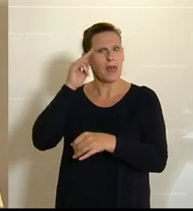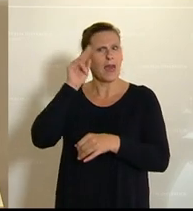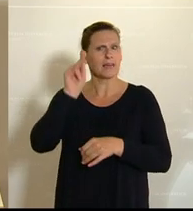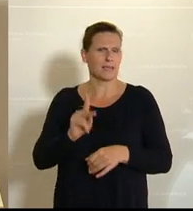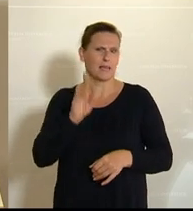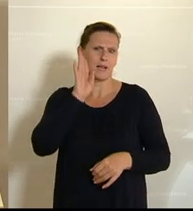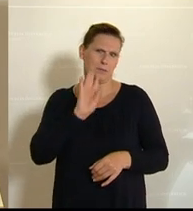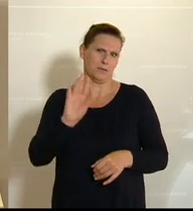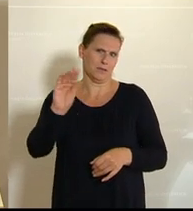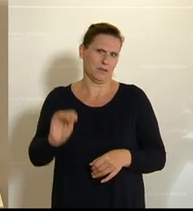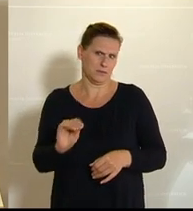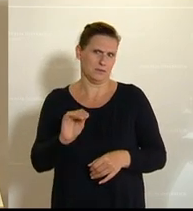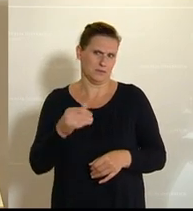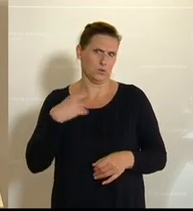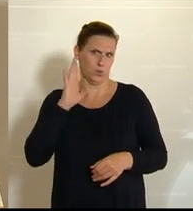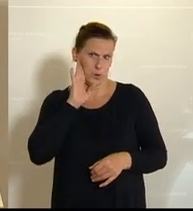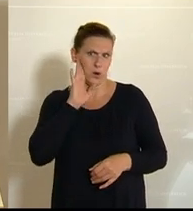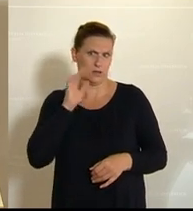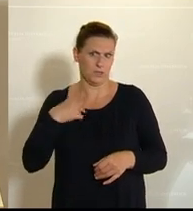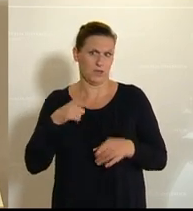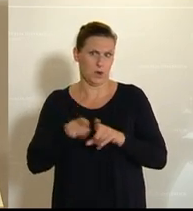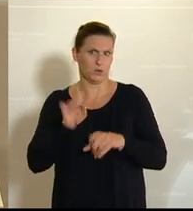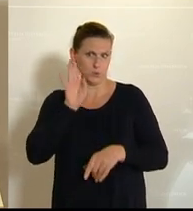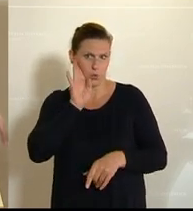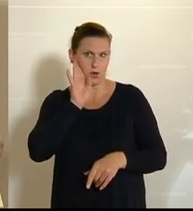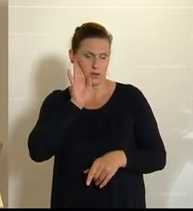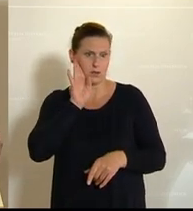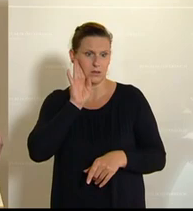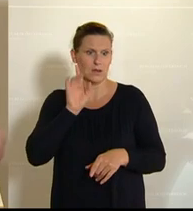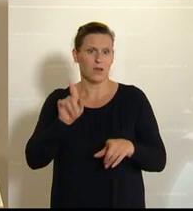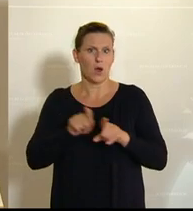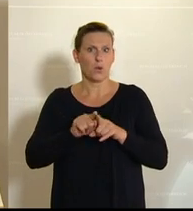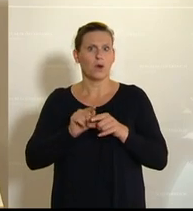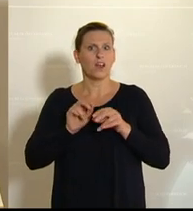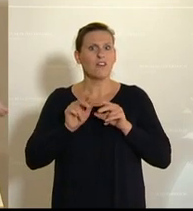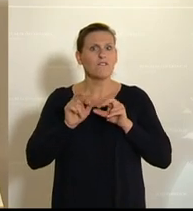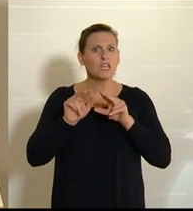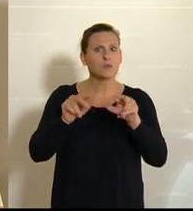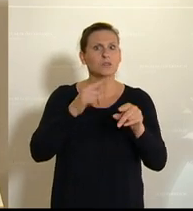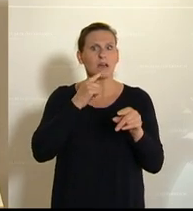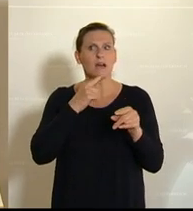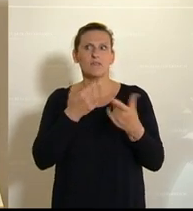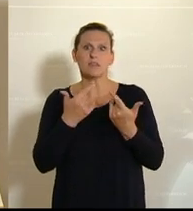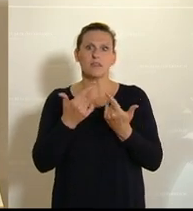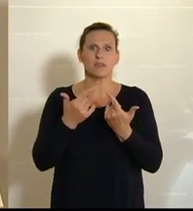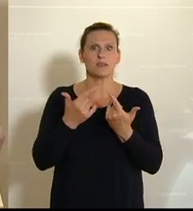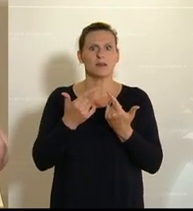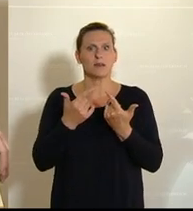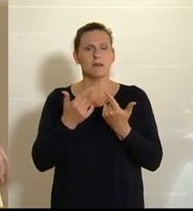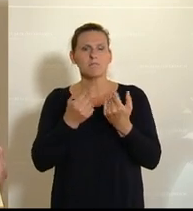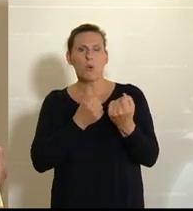Sie mich ausreden bitte, ich lasse Sie auch immer ausreden. Und diese ganzen Versuche, dem Virus ein politisches Marschall umzubinden oder noch